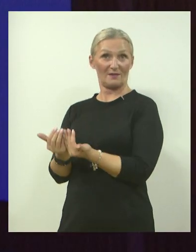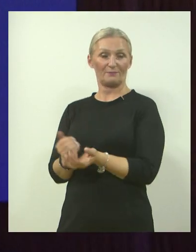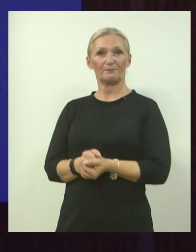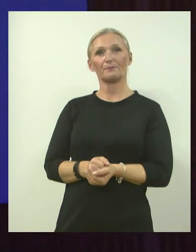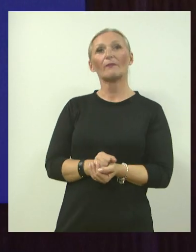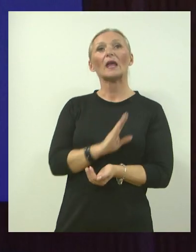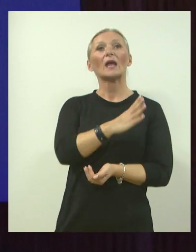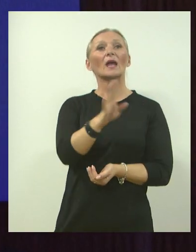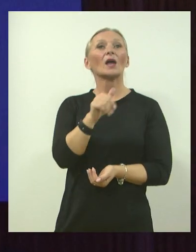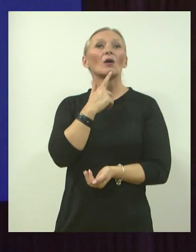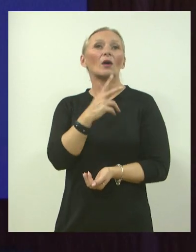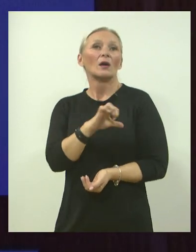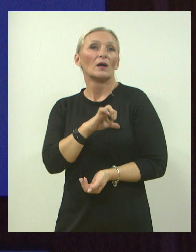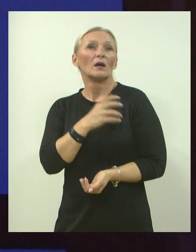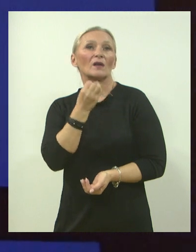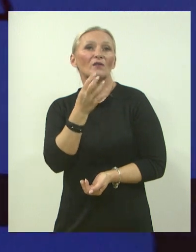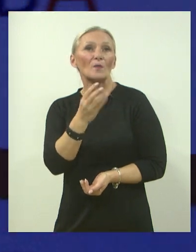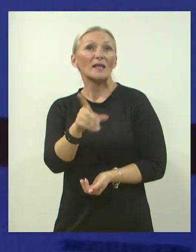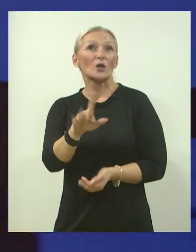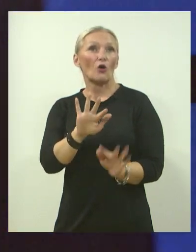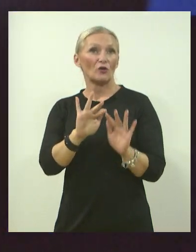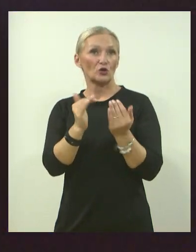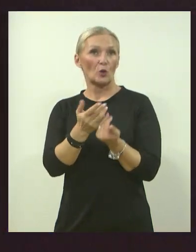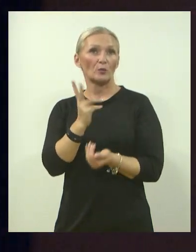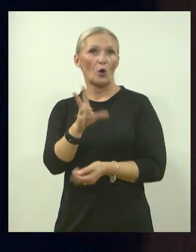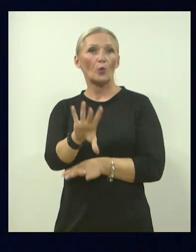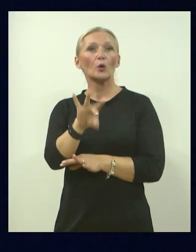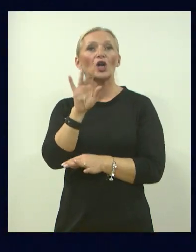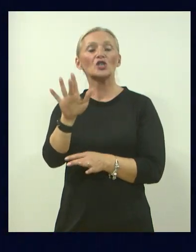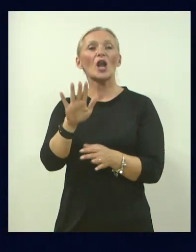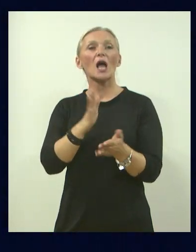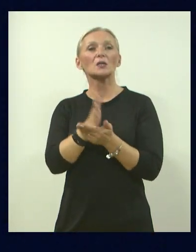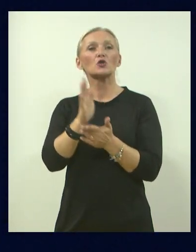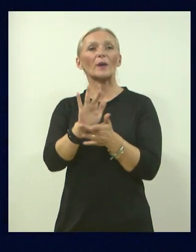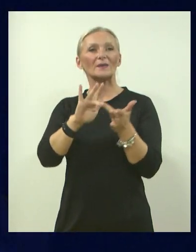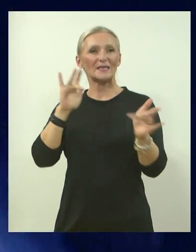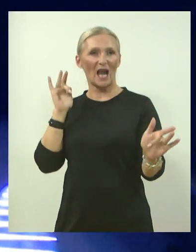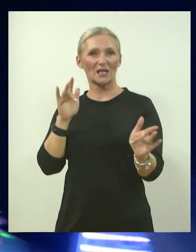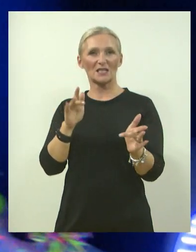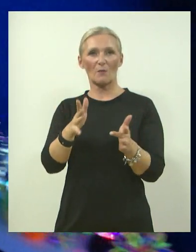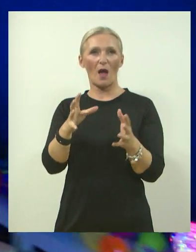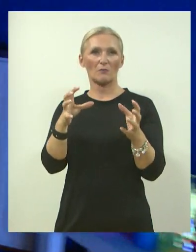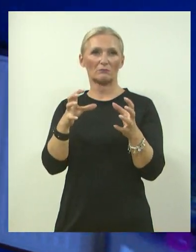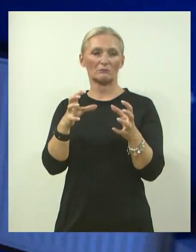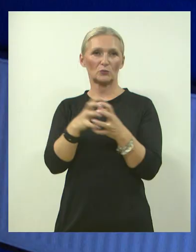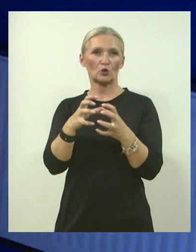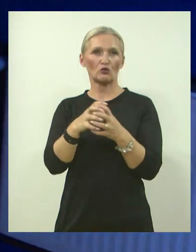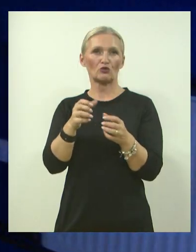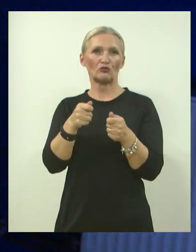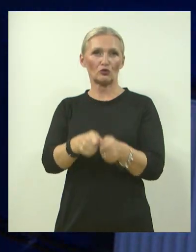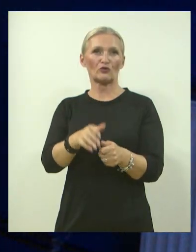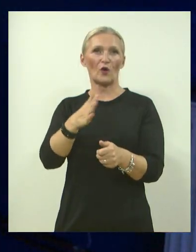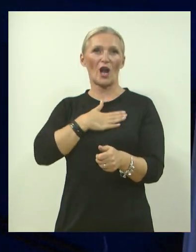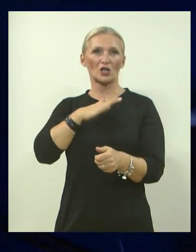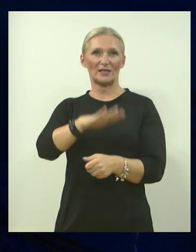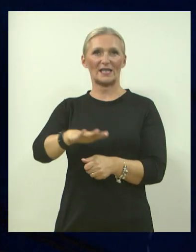Svi zainteresirani i više informacije o snu zelen sobi mogu pronaći na službenim stranicama i društvenim mrežama Društva naša djeca